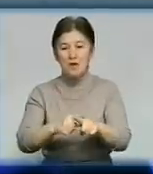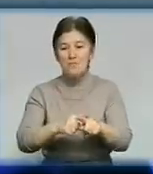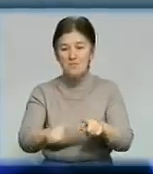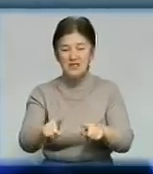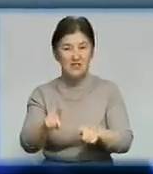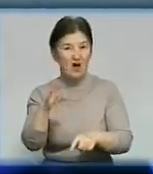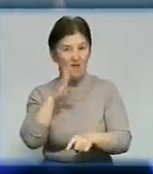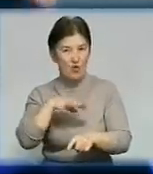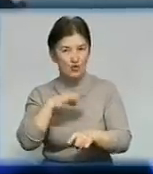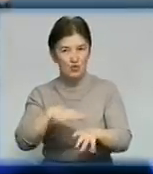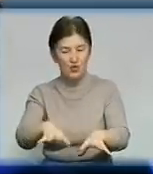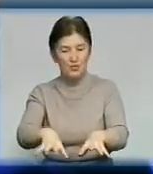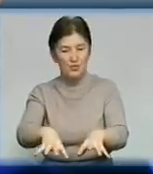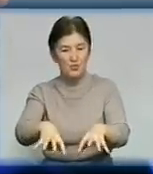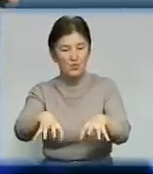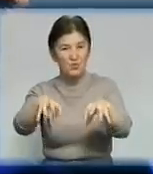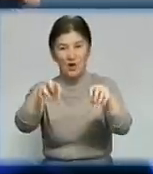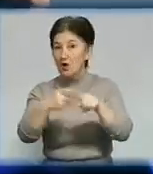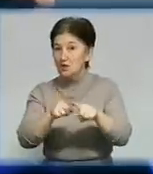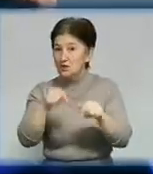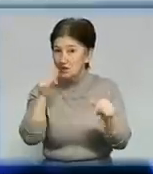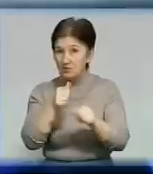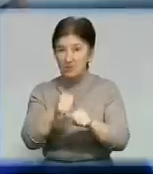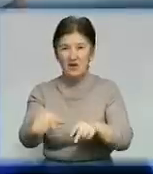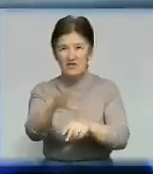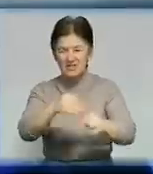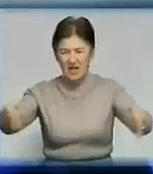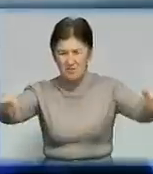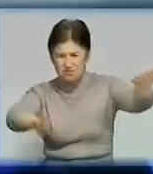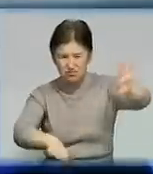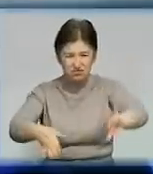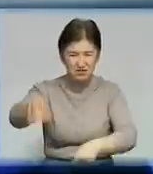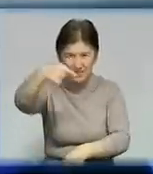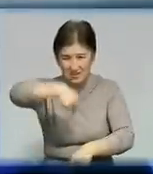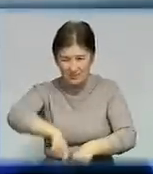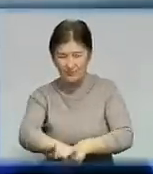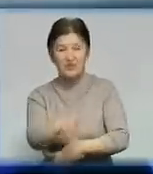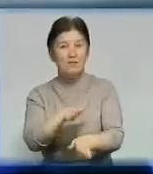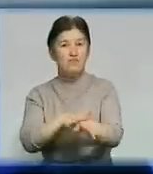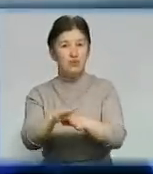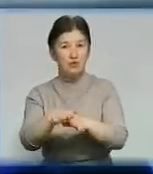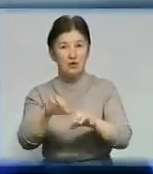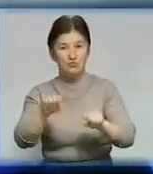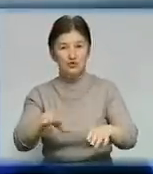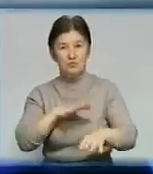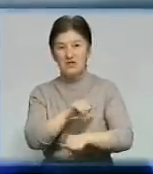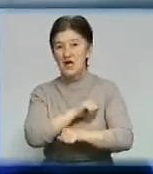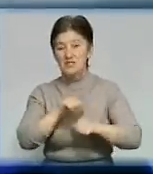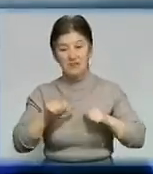теж не годиться. Всі відвали насищені водою. Може би самостоятельно оползень вийти,